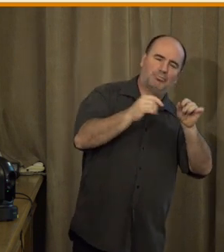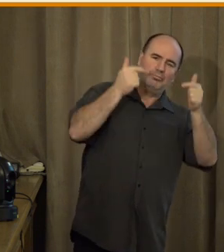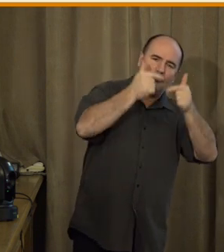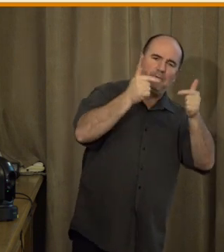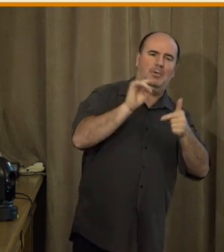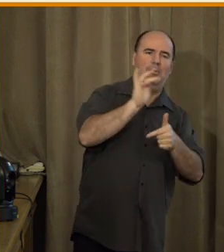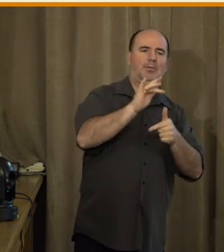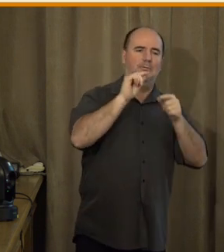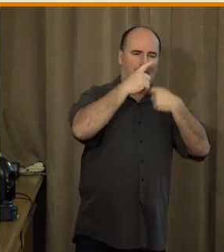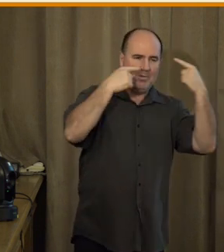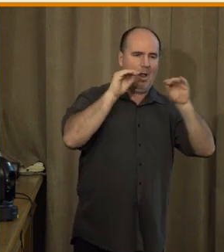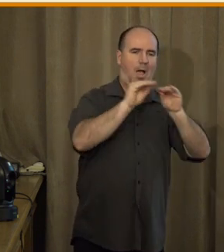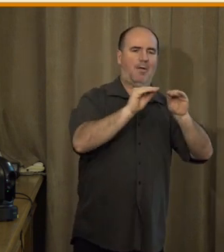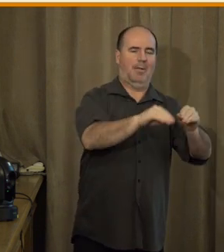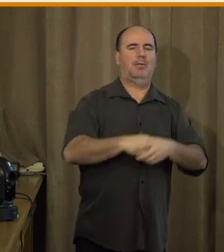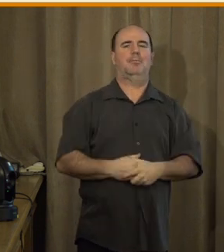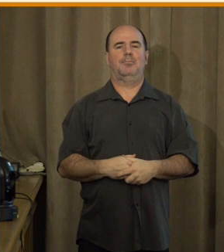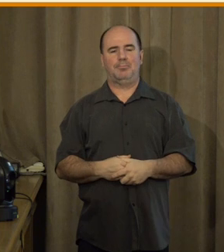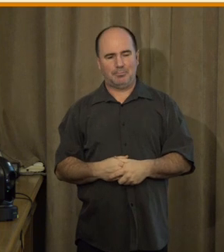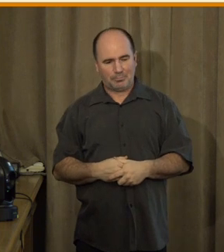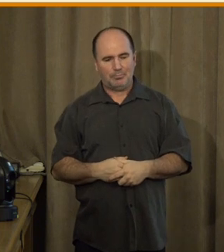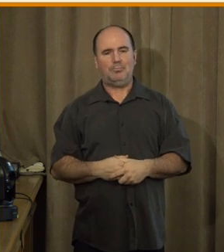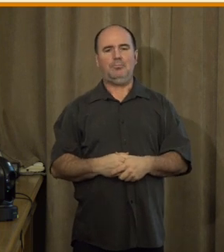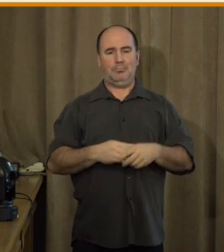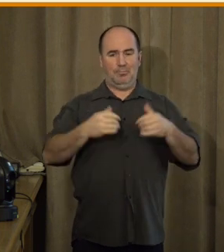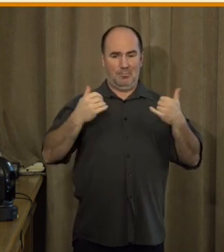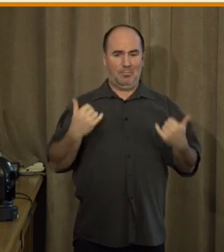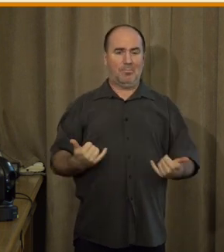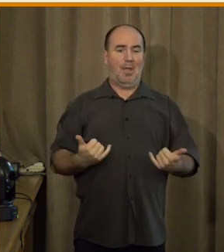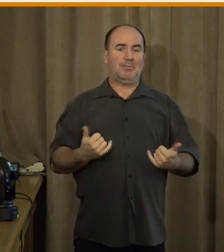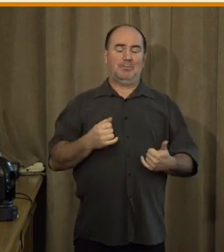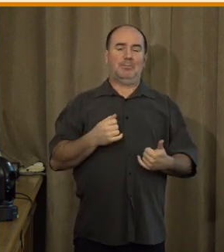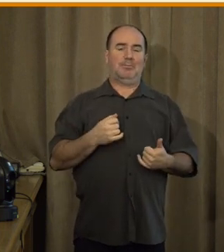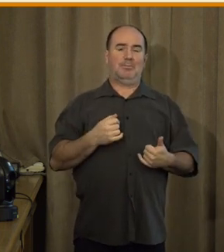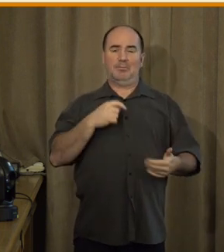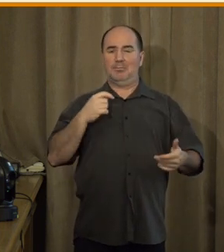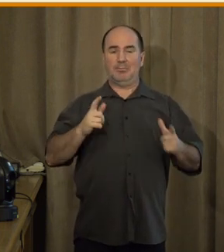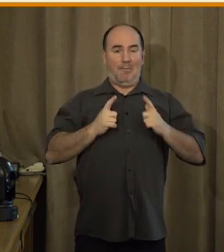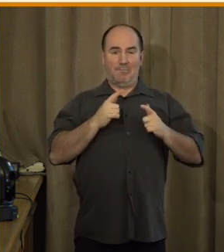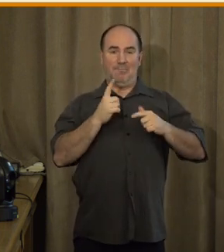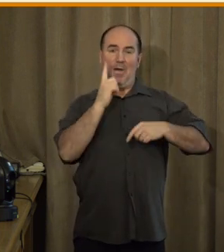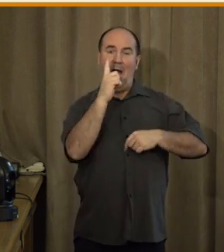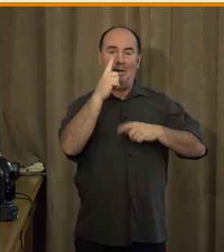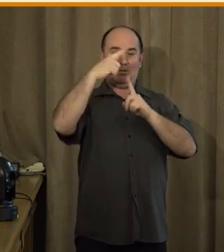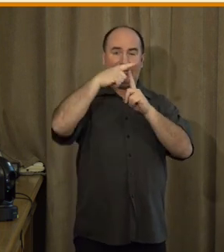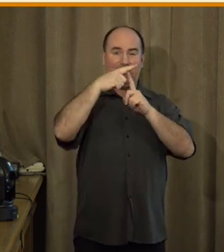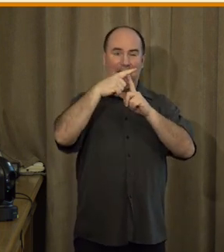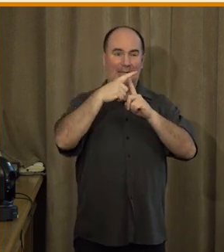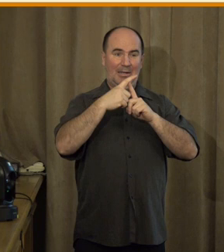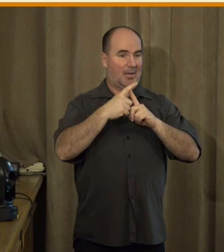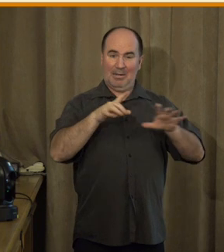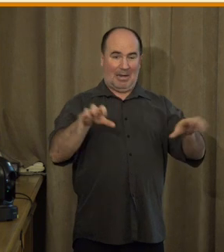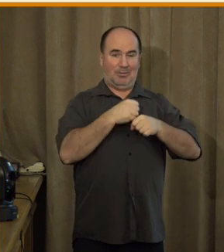združením VIA průzkum právě o stavu IT v nezisku, ve kterém se ukazuje, že například téma